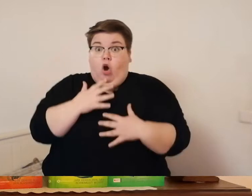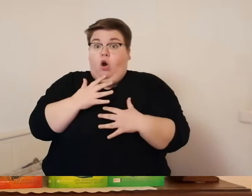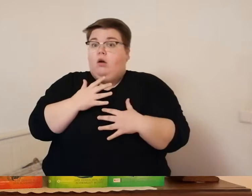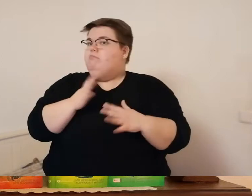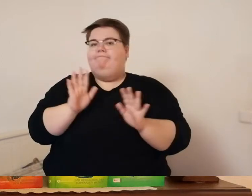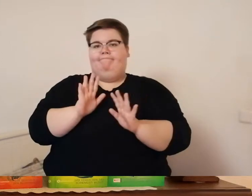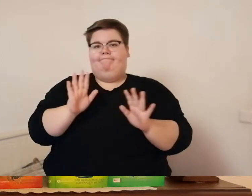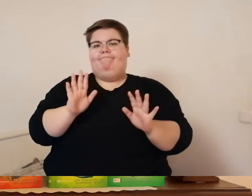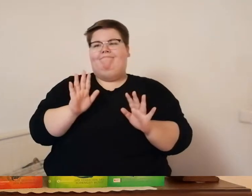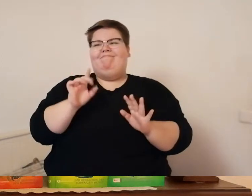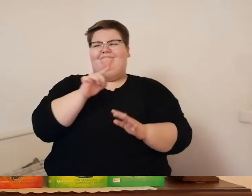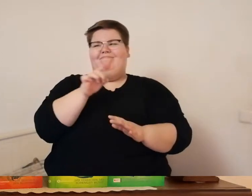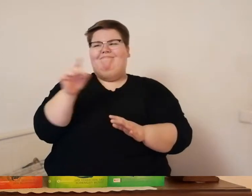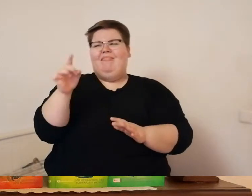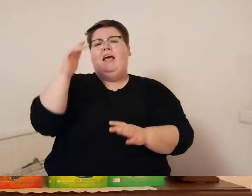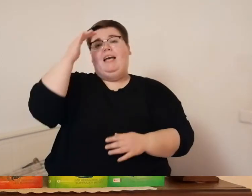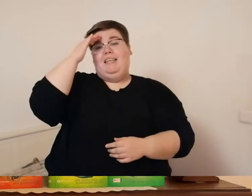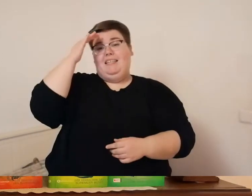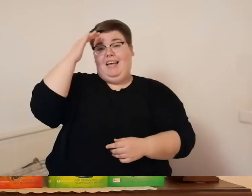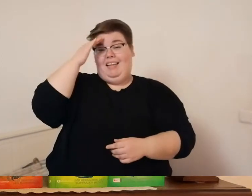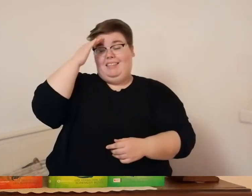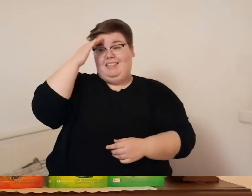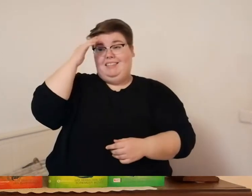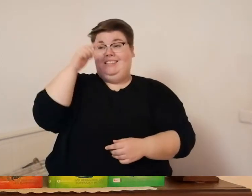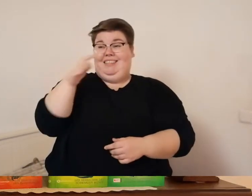er hatte den furchtbaren greif bezogen